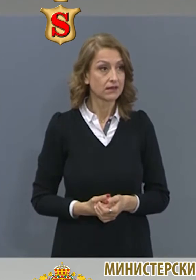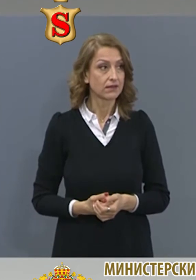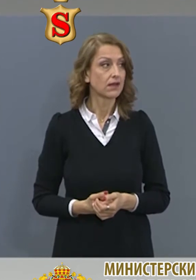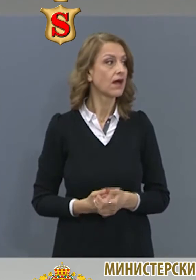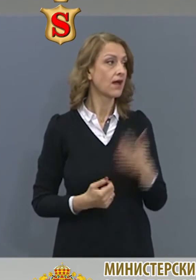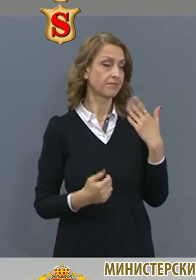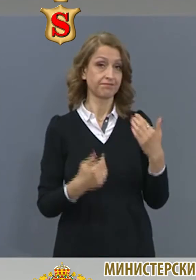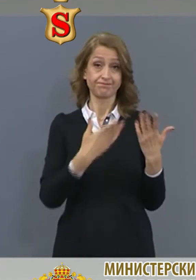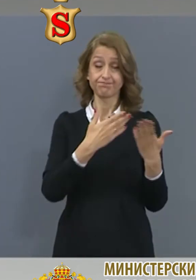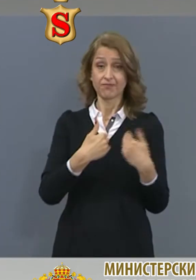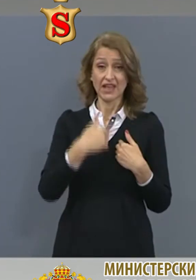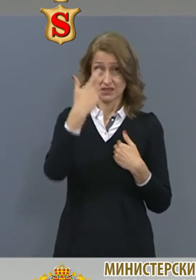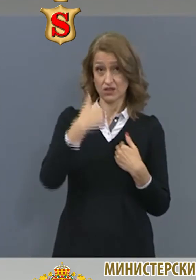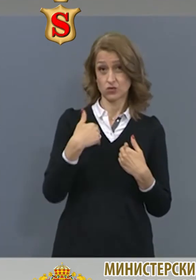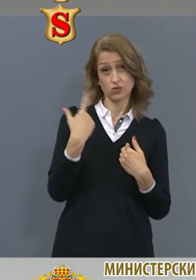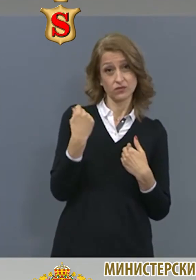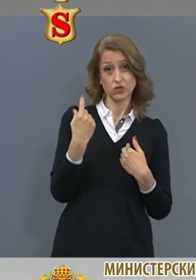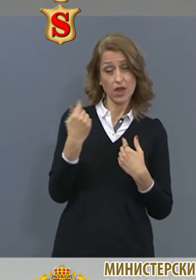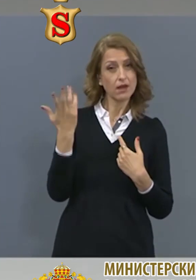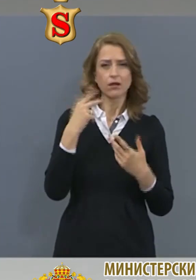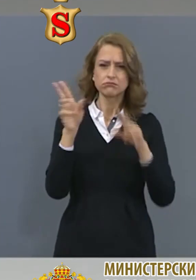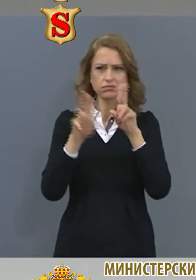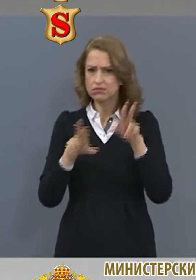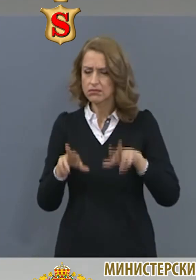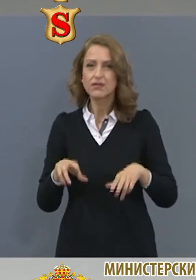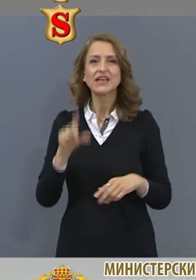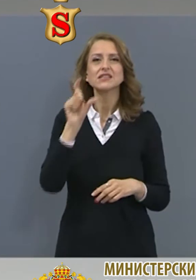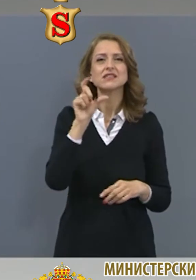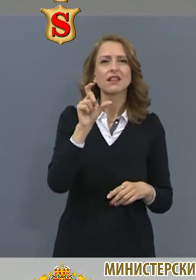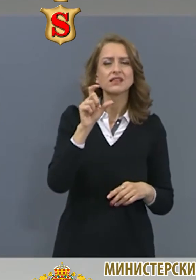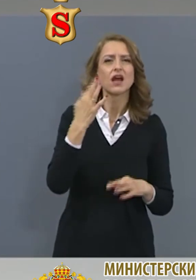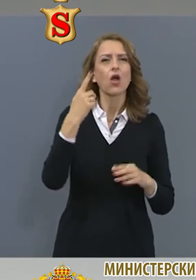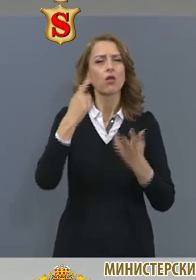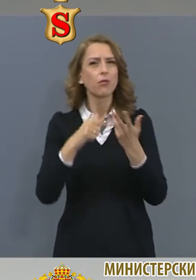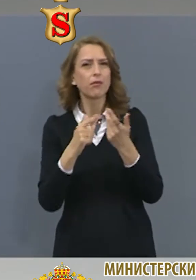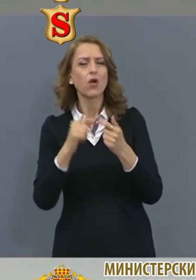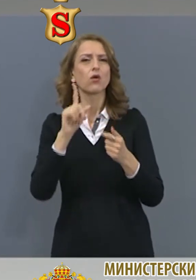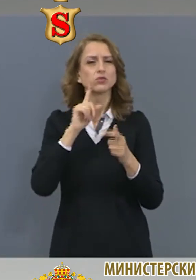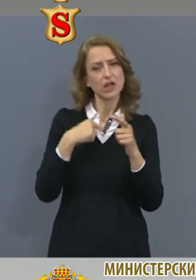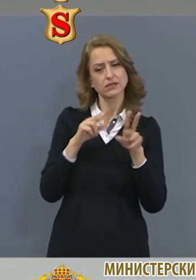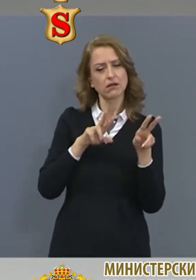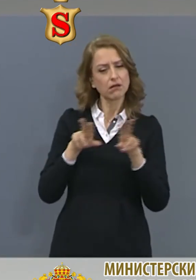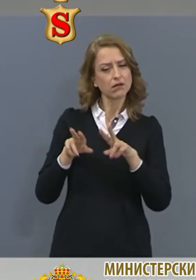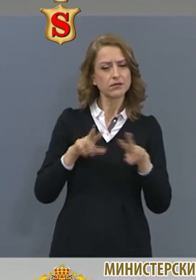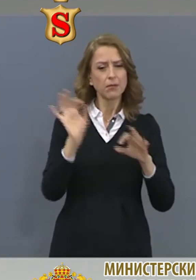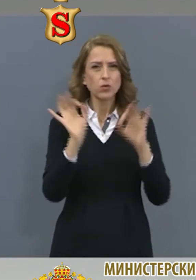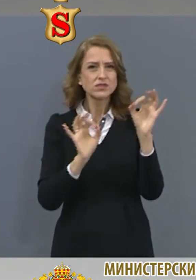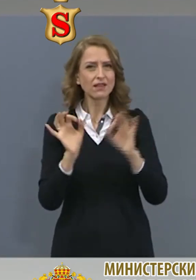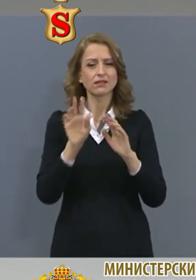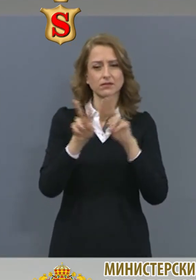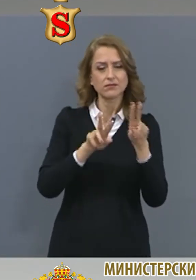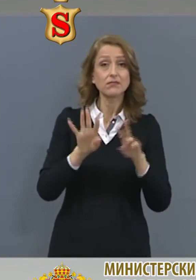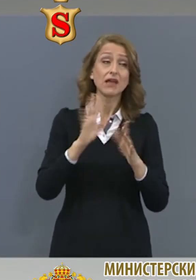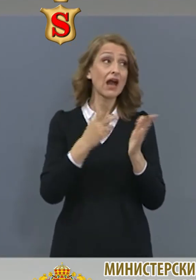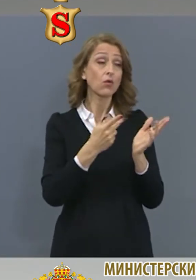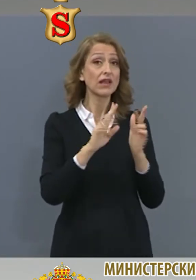Аз лично вчера разглеждах тези статистики, не съм участвал в съставането им. Ако все пак успее, ако интернет я